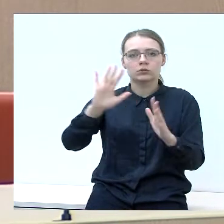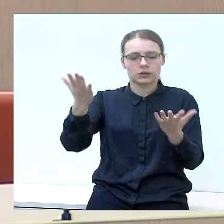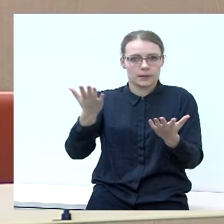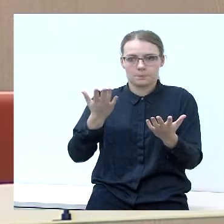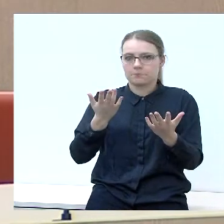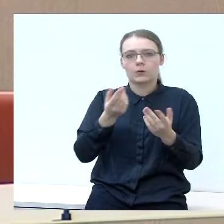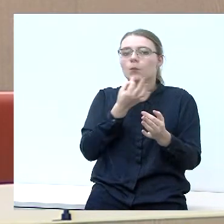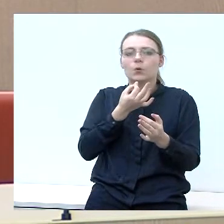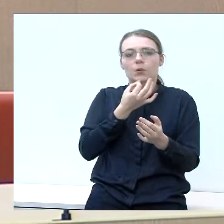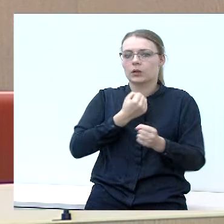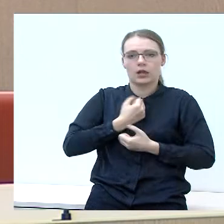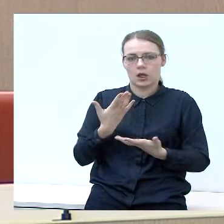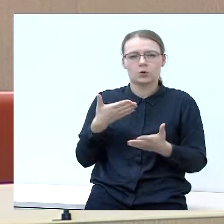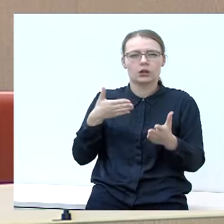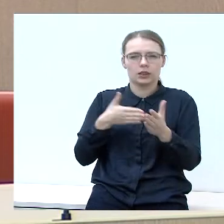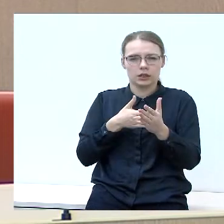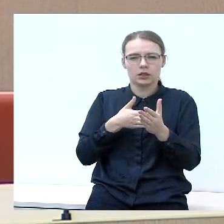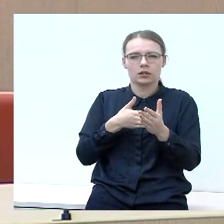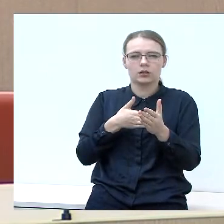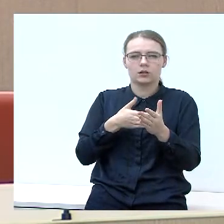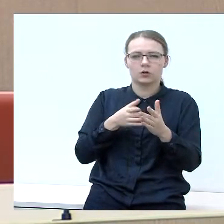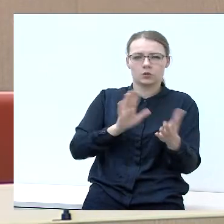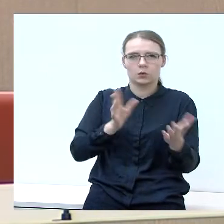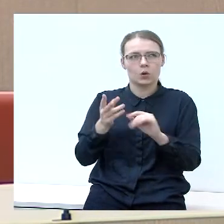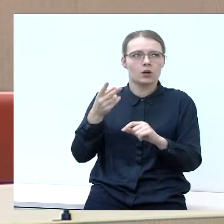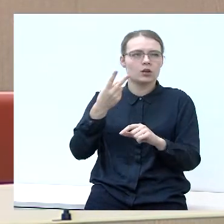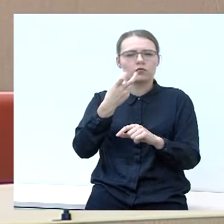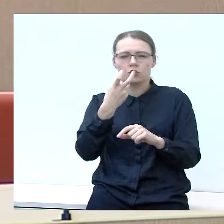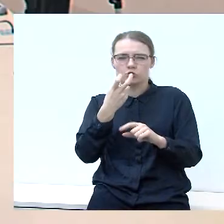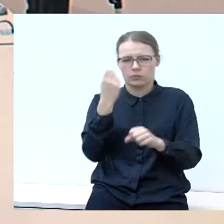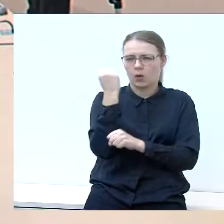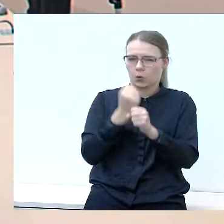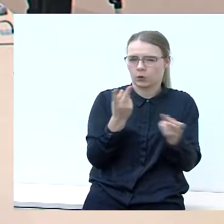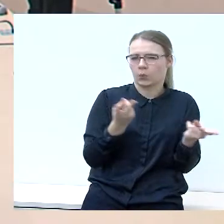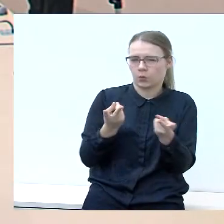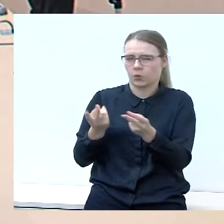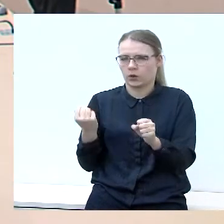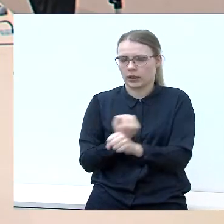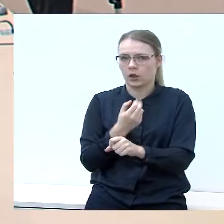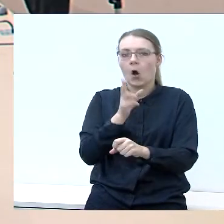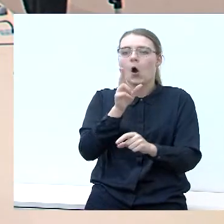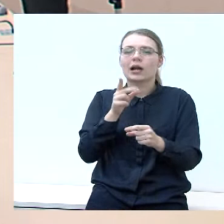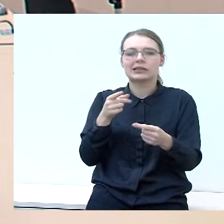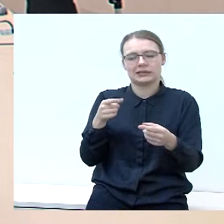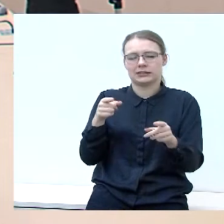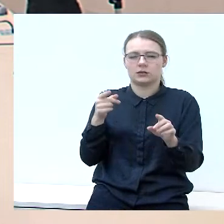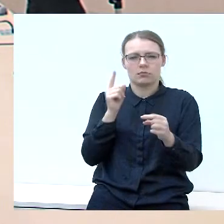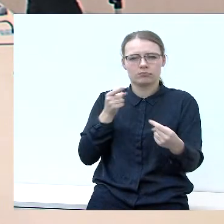kelių 240 darbuotojų įgyvendinimui. Nors kritikus, kritikus nors prašo.